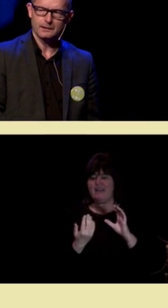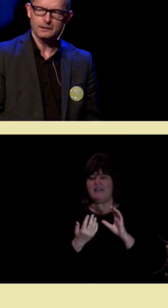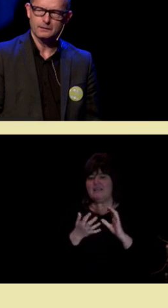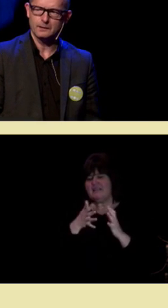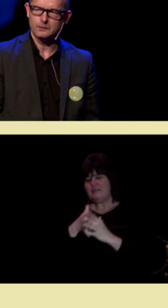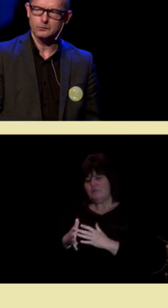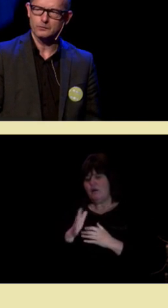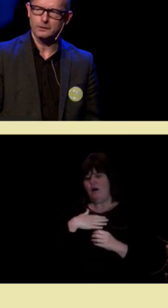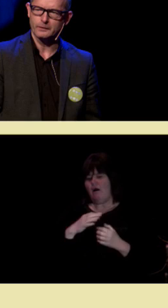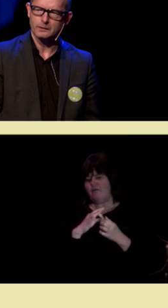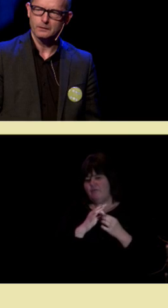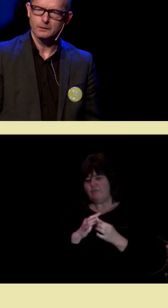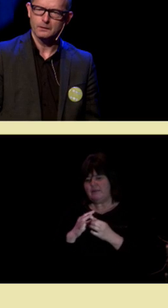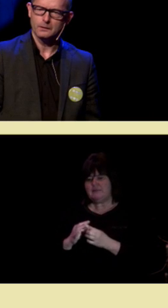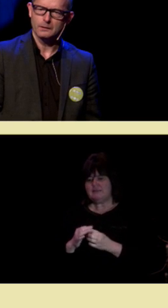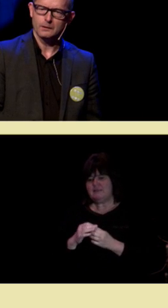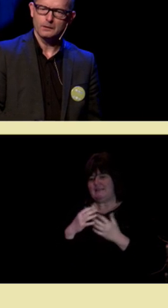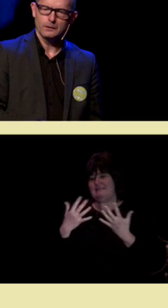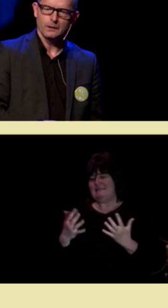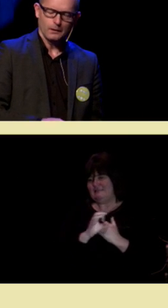til ca. 10 000 andre.